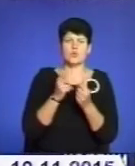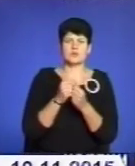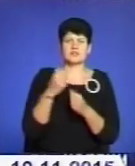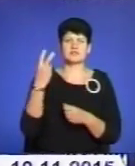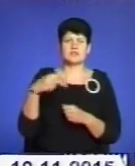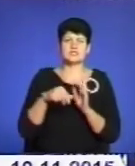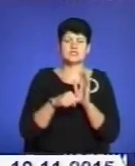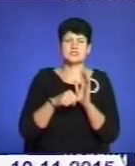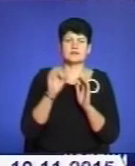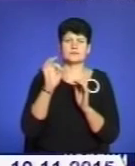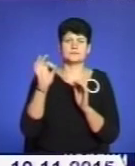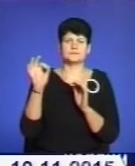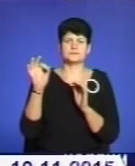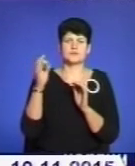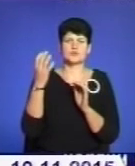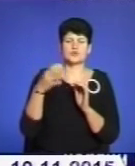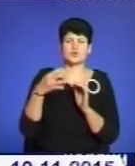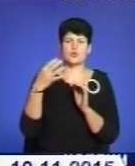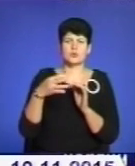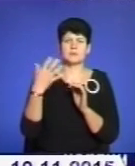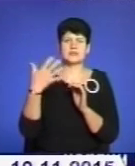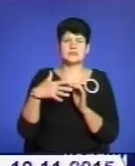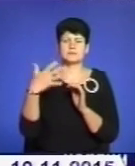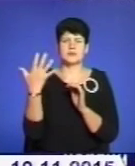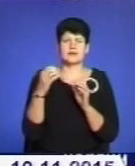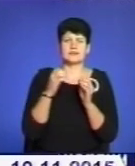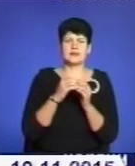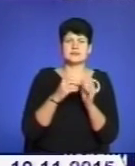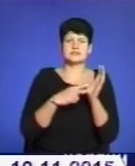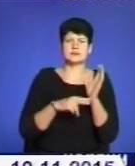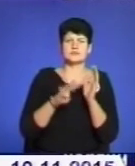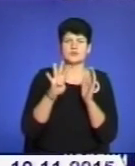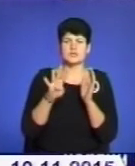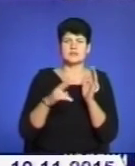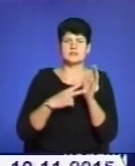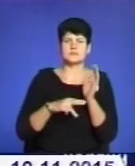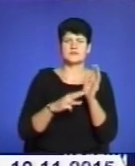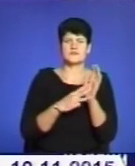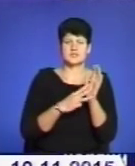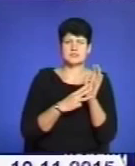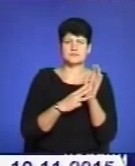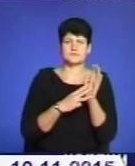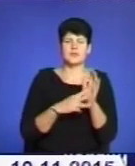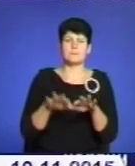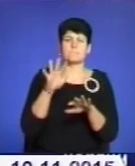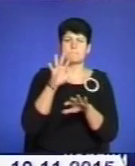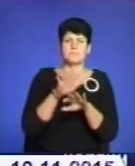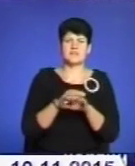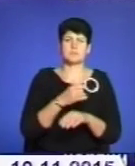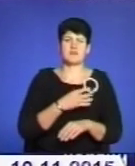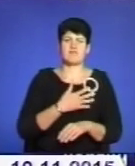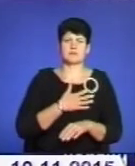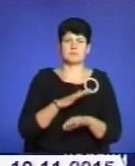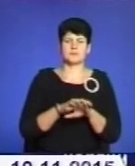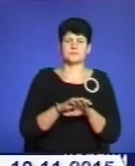26004055107478. На іменування банку – Приватбанк.